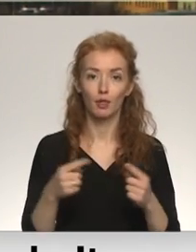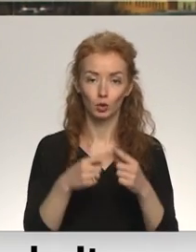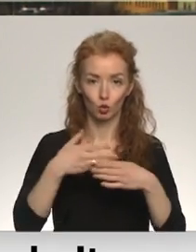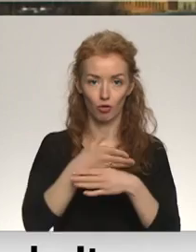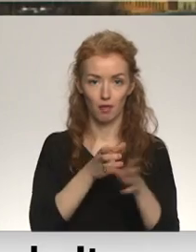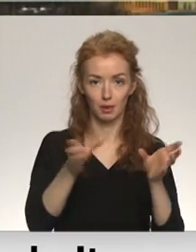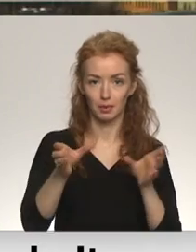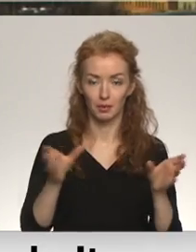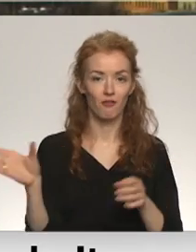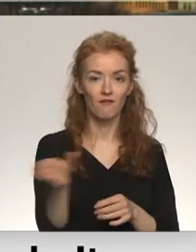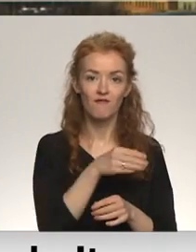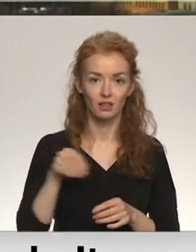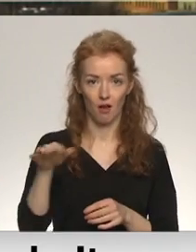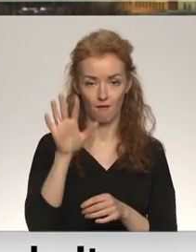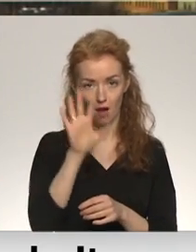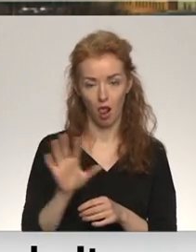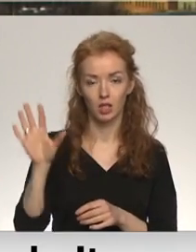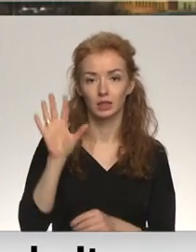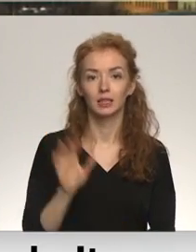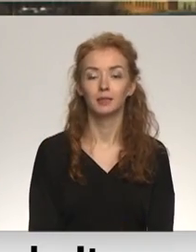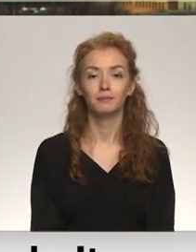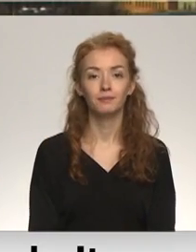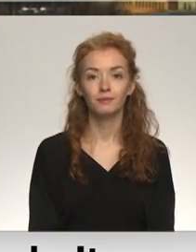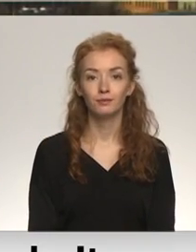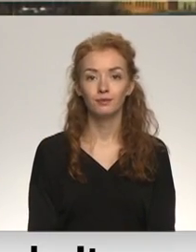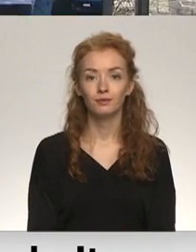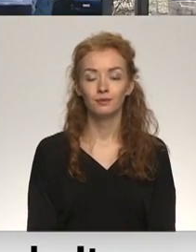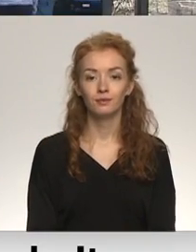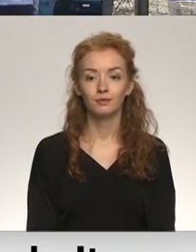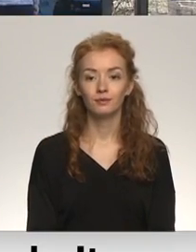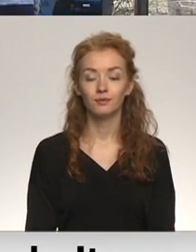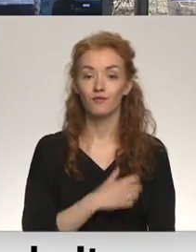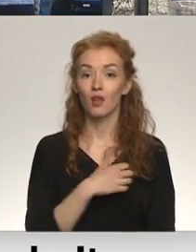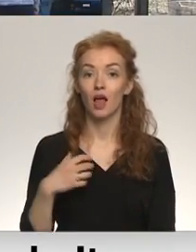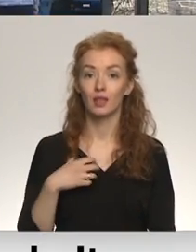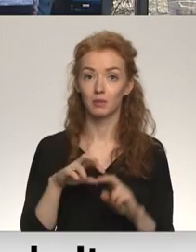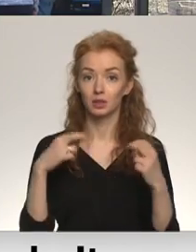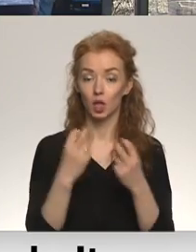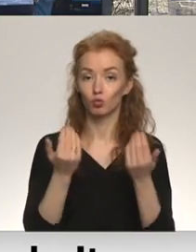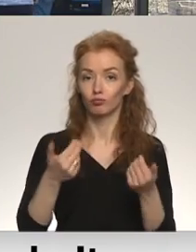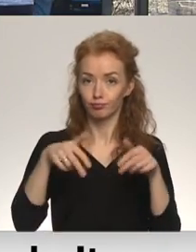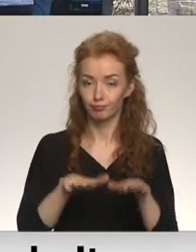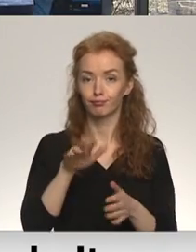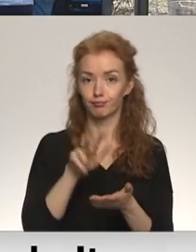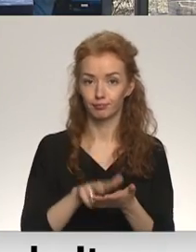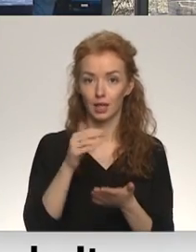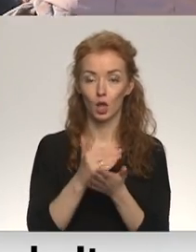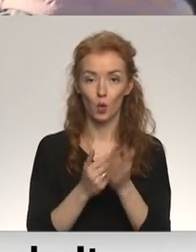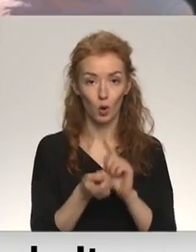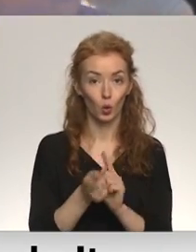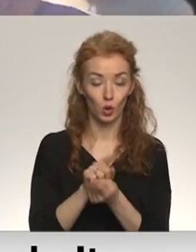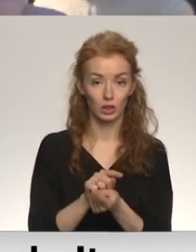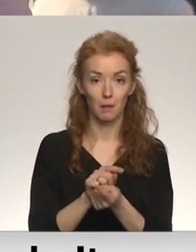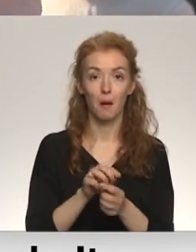sadalījumu visā valsts teritorijā. Un par to plašāk ģirts Zvirbulis. Valdības sēdē šodien apstiprinātie likuma grozījumu paredz,